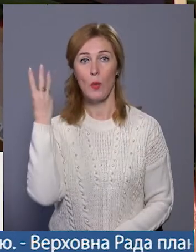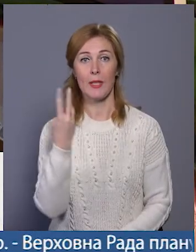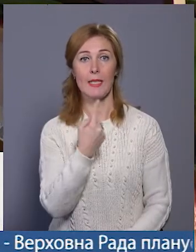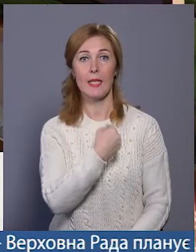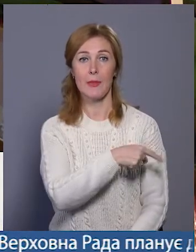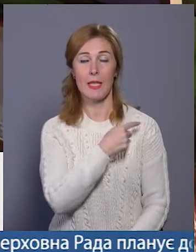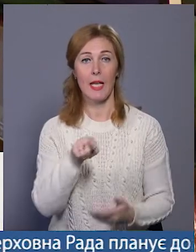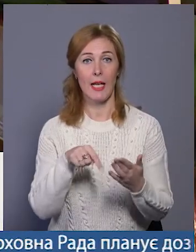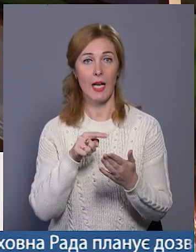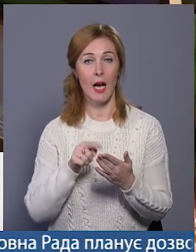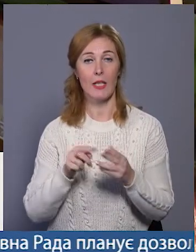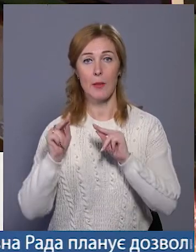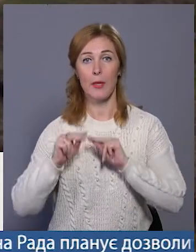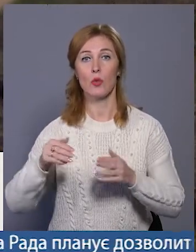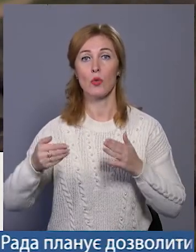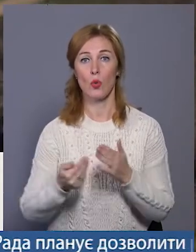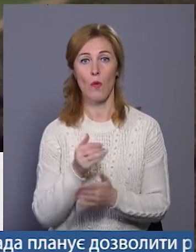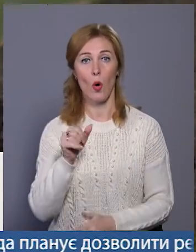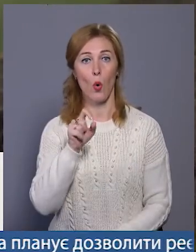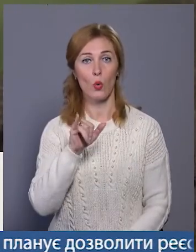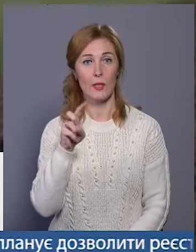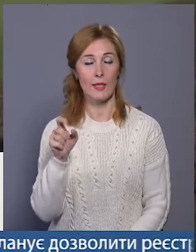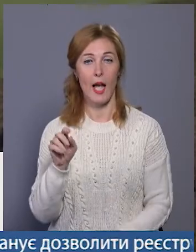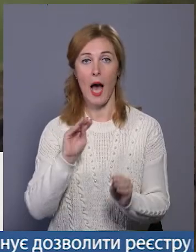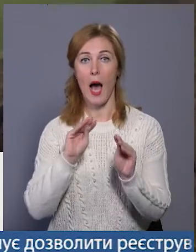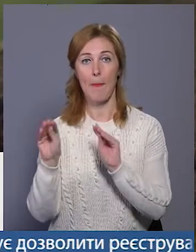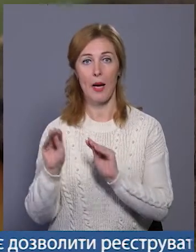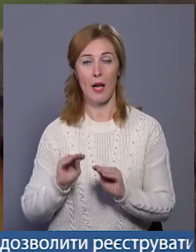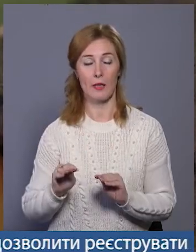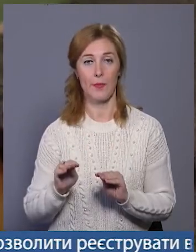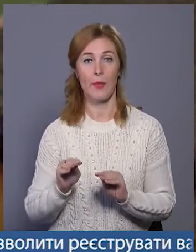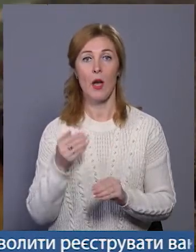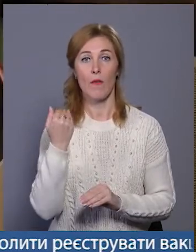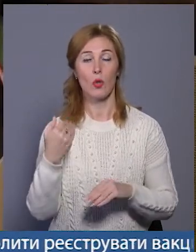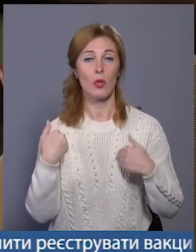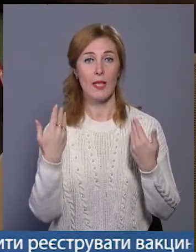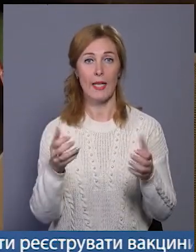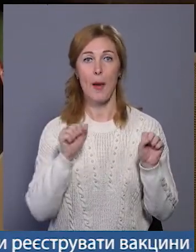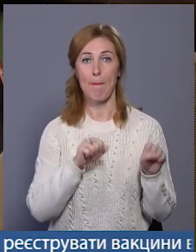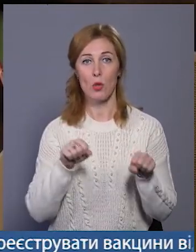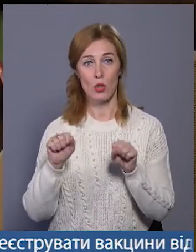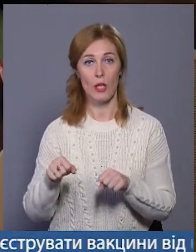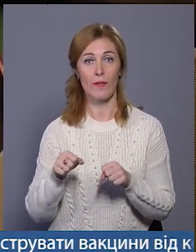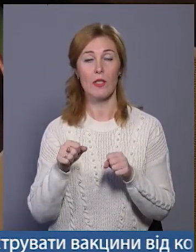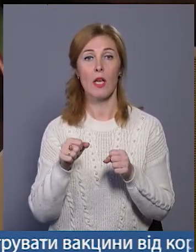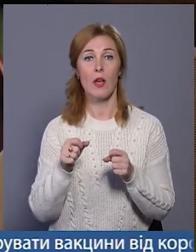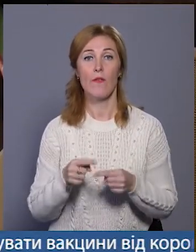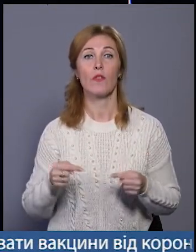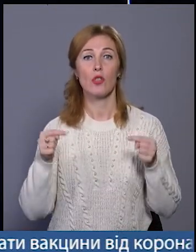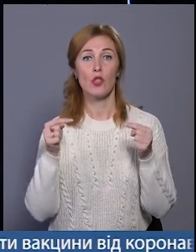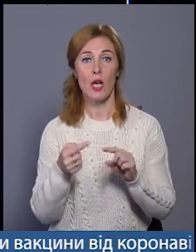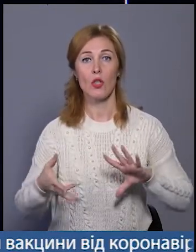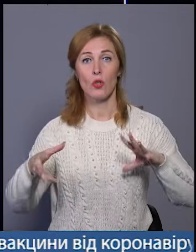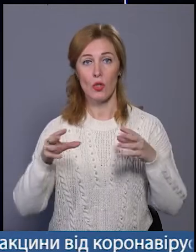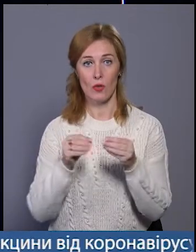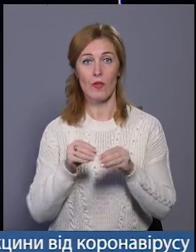лікарні працює новий УЗД-апарат. Це обладнання експертного класу. Воно дає можливість вчасно і чітко оцінювати та діагностувати